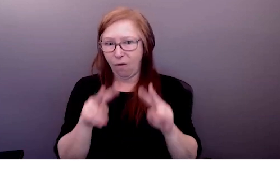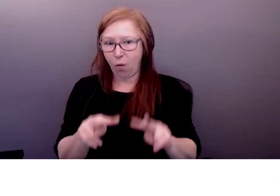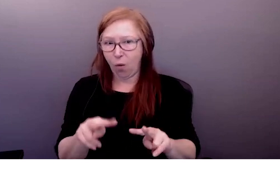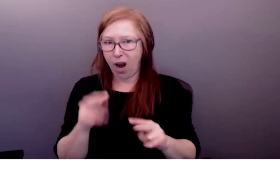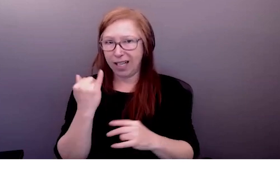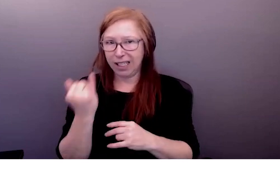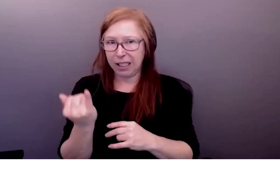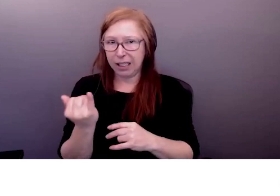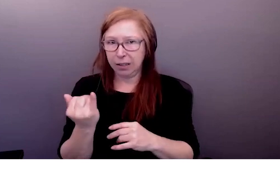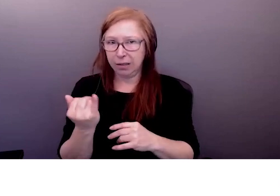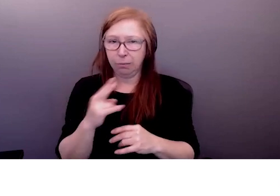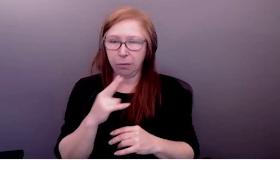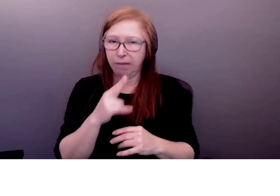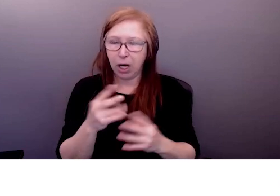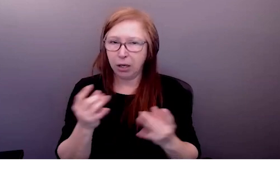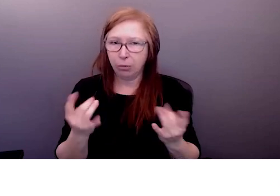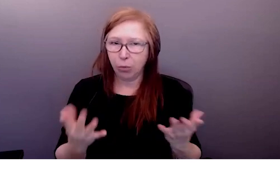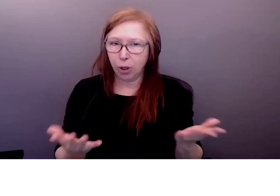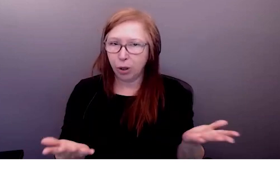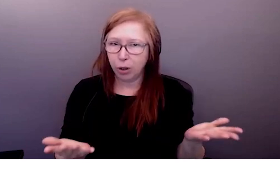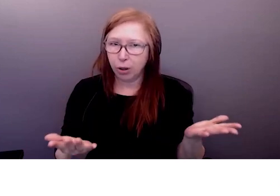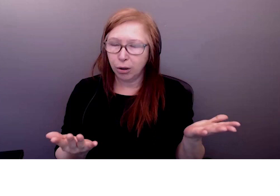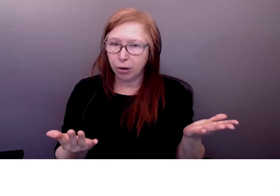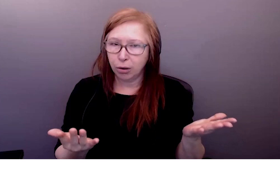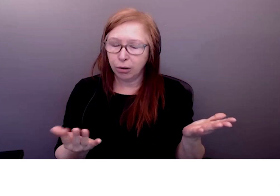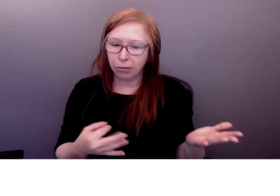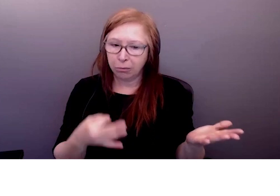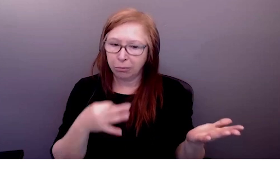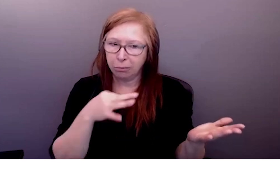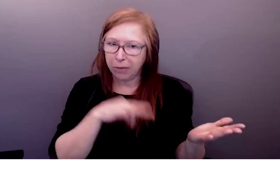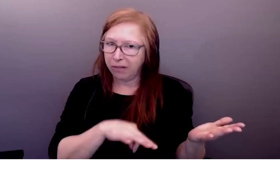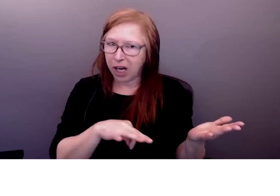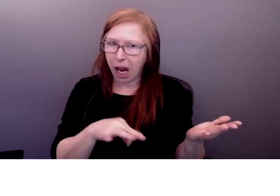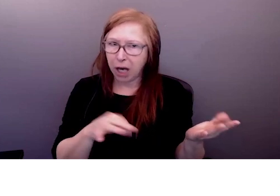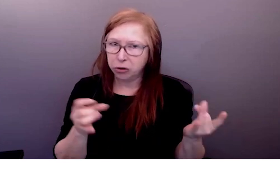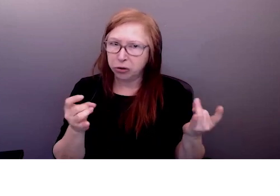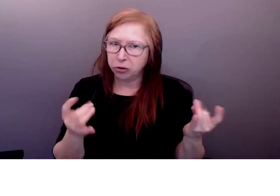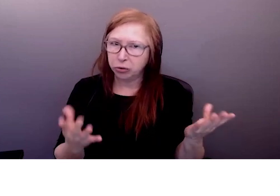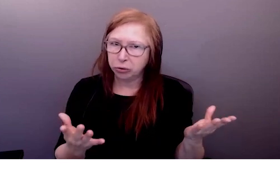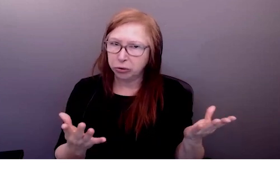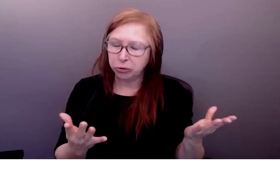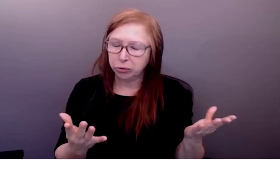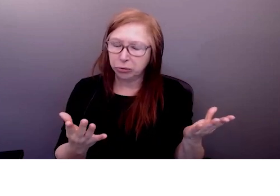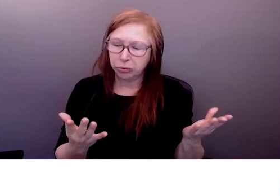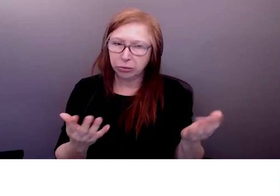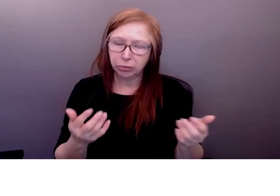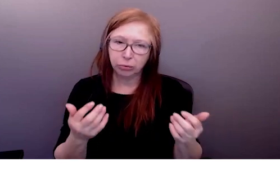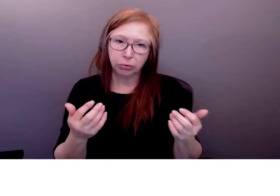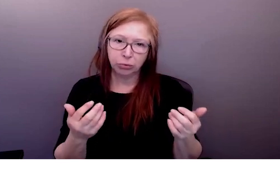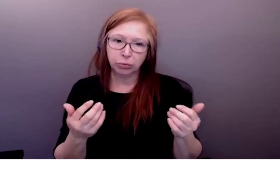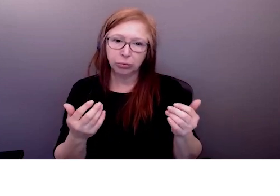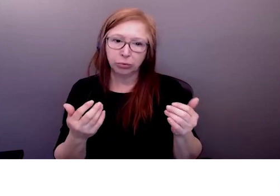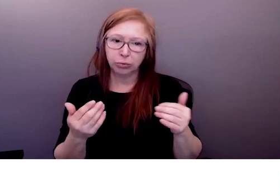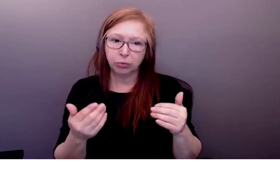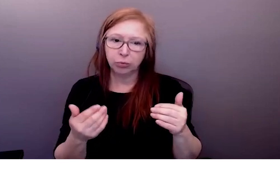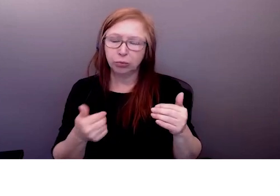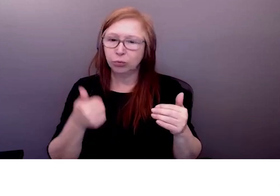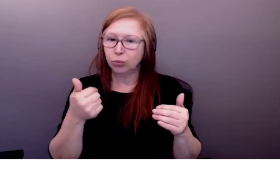désavantagés des groupes à risque à risque élevé des populations propriétaires des zones clés